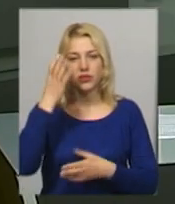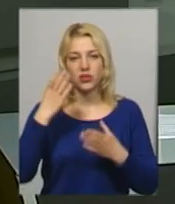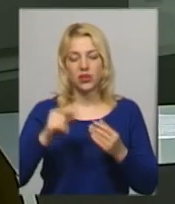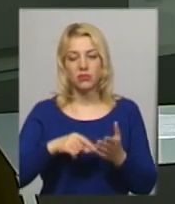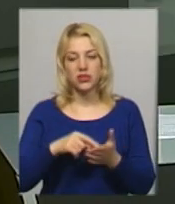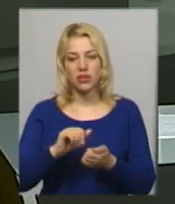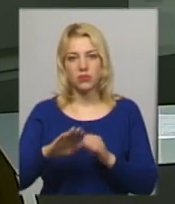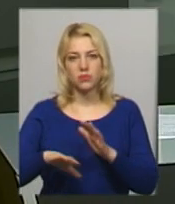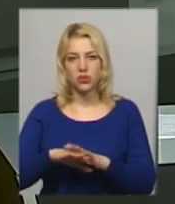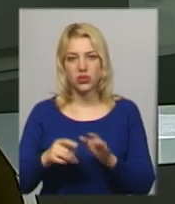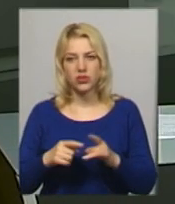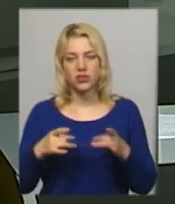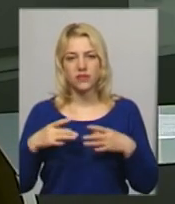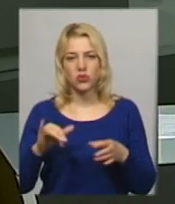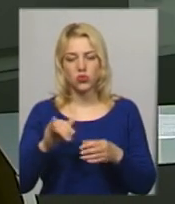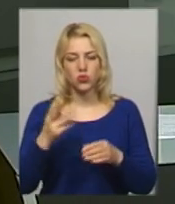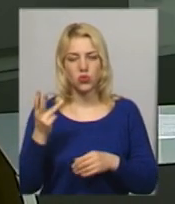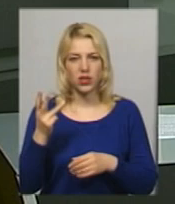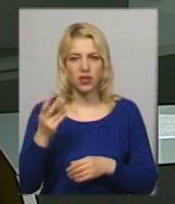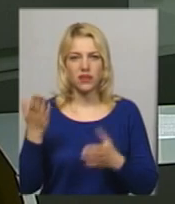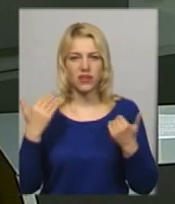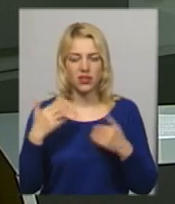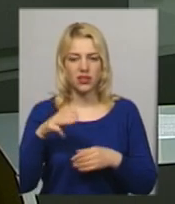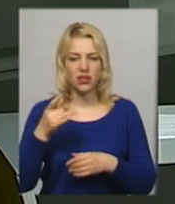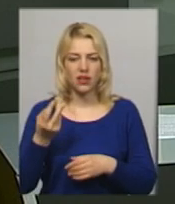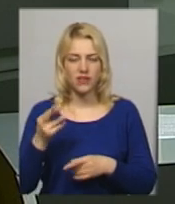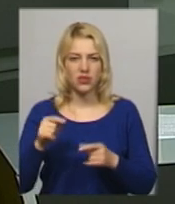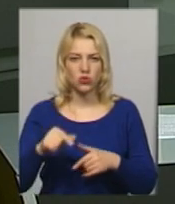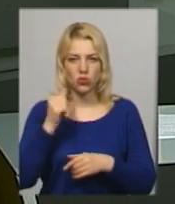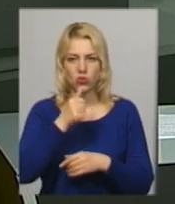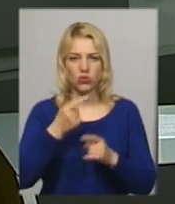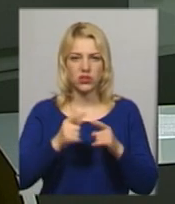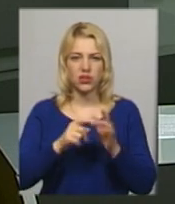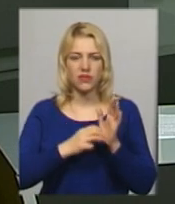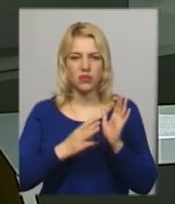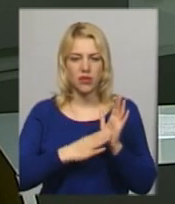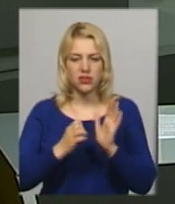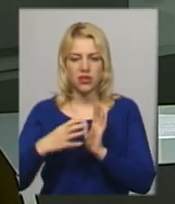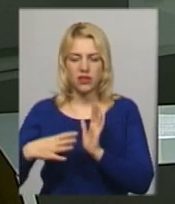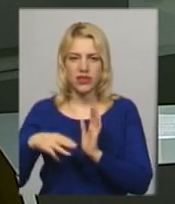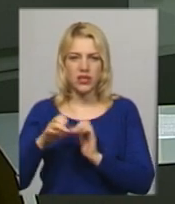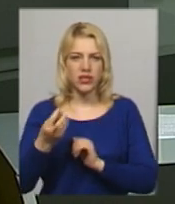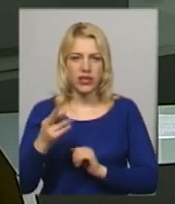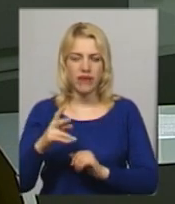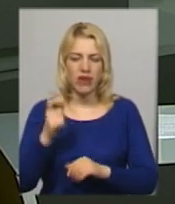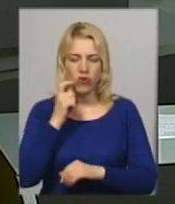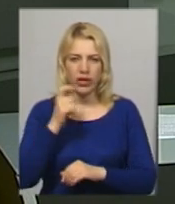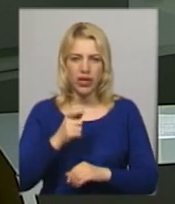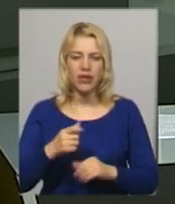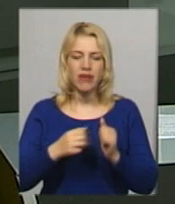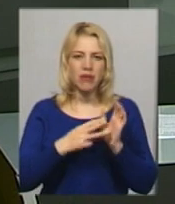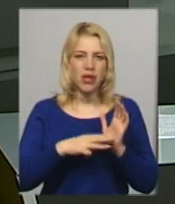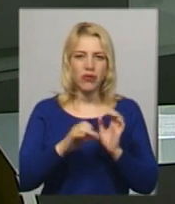міста Кам'янця-Подільського святкують у третій вихідній травня. Цього року це 18 та 19. В Україні 18